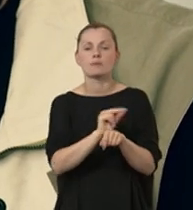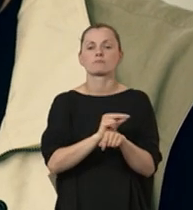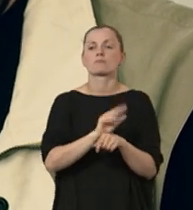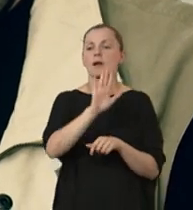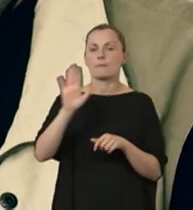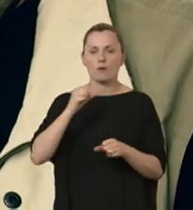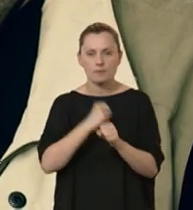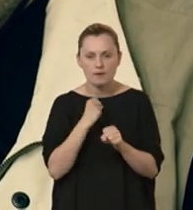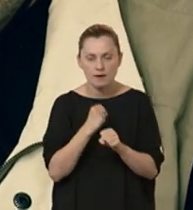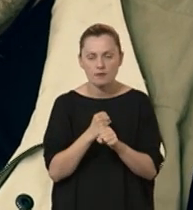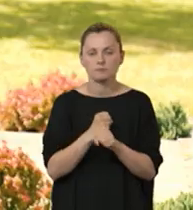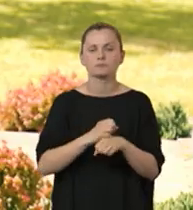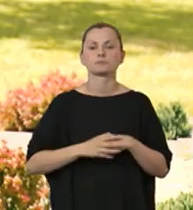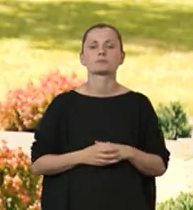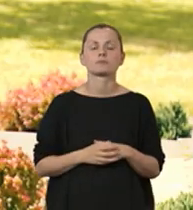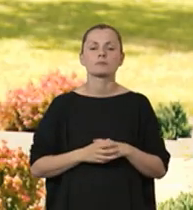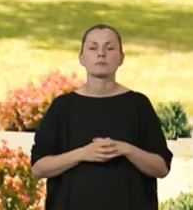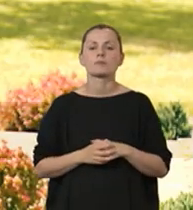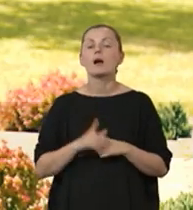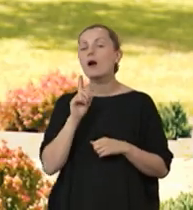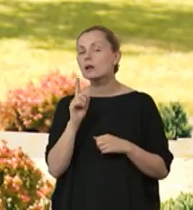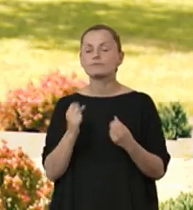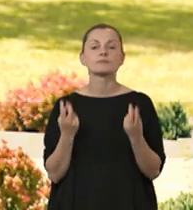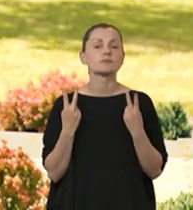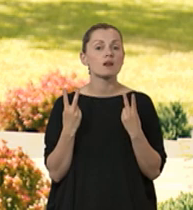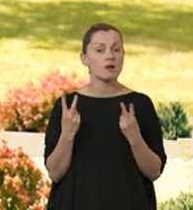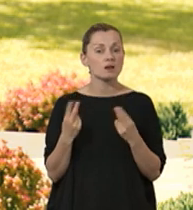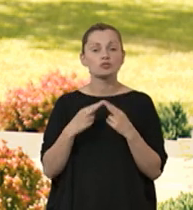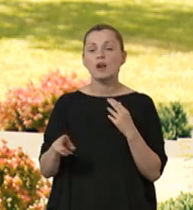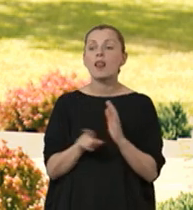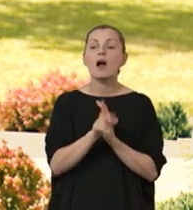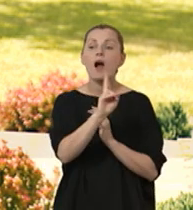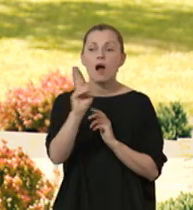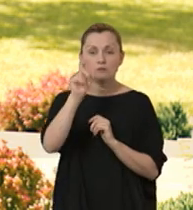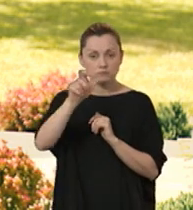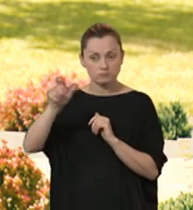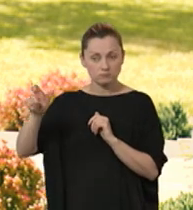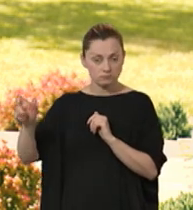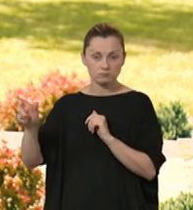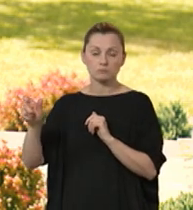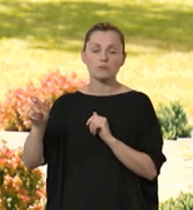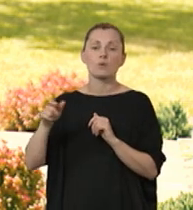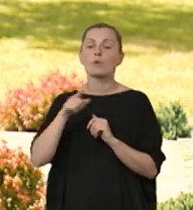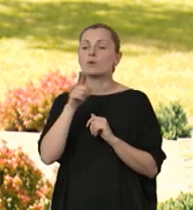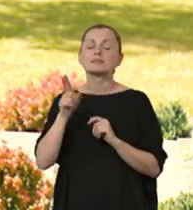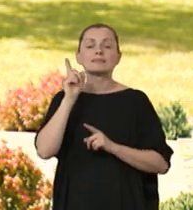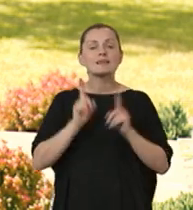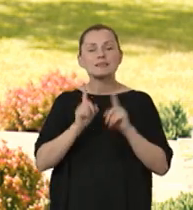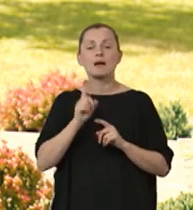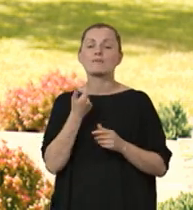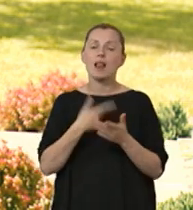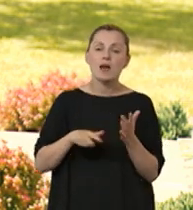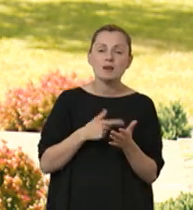gdzie mają pracę, ale najważniejszą rzeczą dla każdego z naszych podopiecznych, którzy